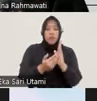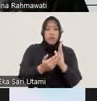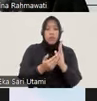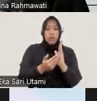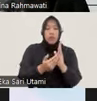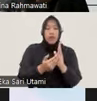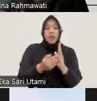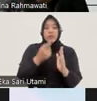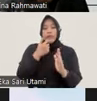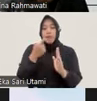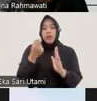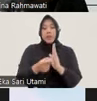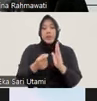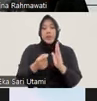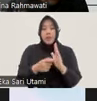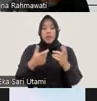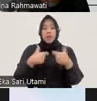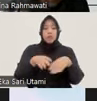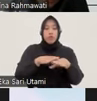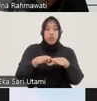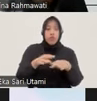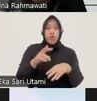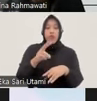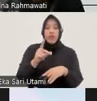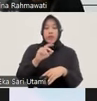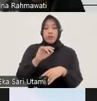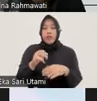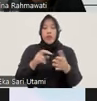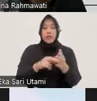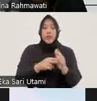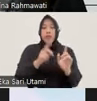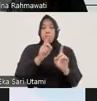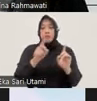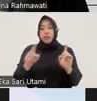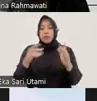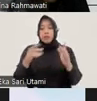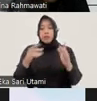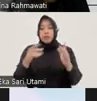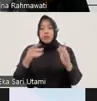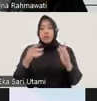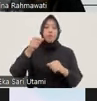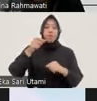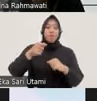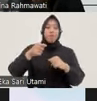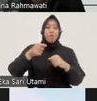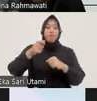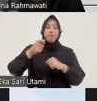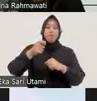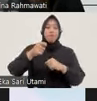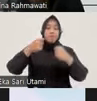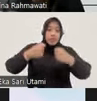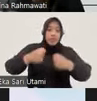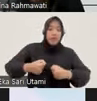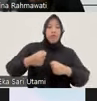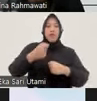nilainya mediasi penal sesuai dengan RJ bisa dilakukan di setiap tingkatan peradilan pidana prinsipnya dia harus suka rela dan tanpa